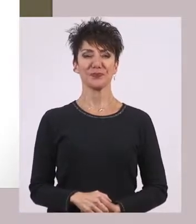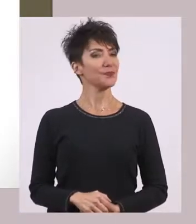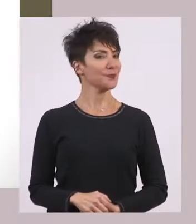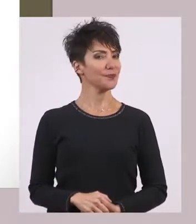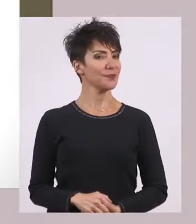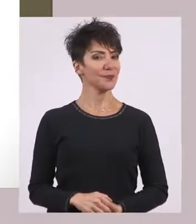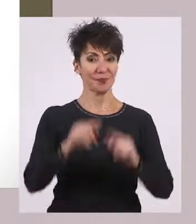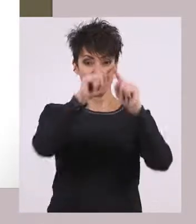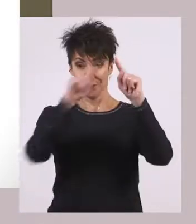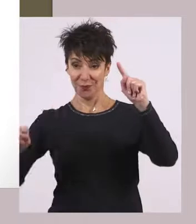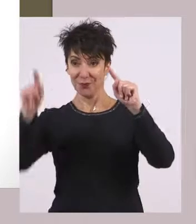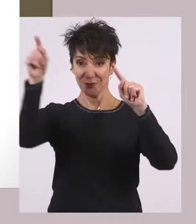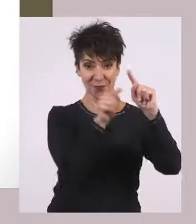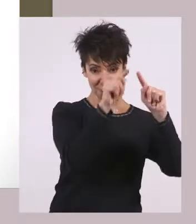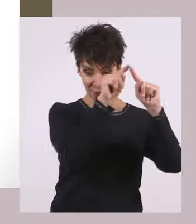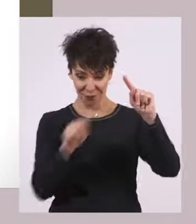Αντιστοίχηση.